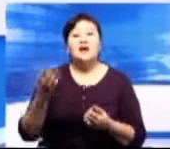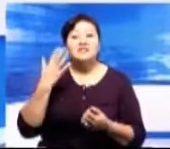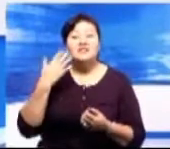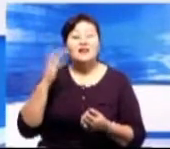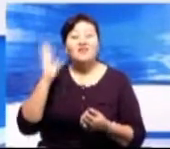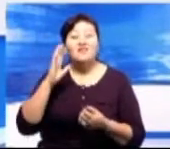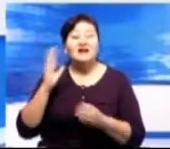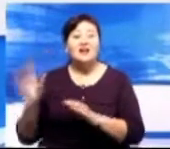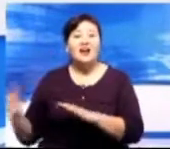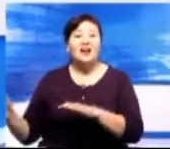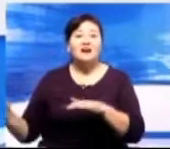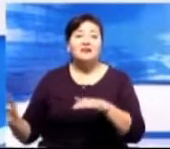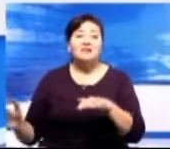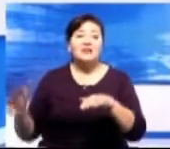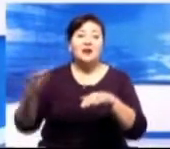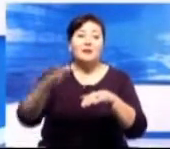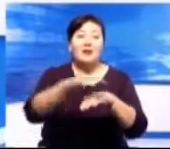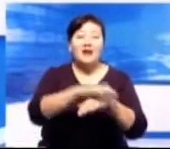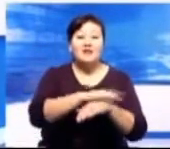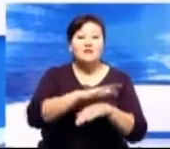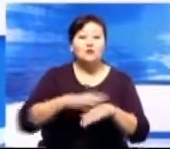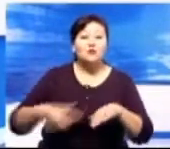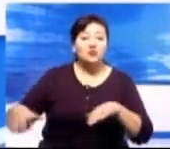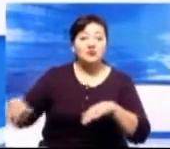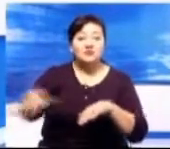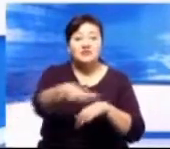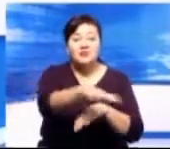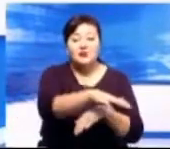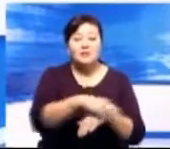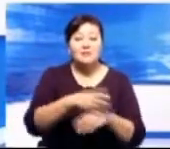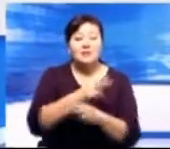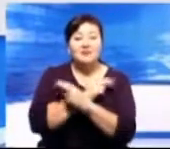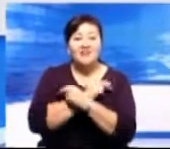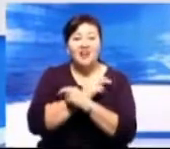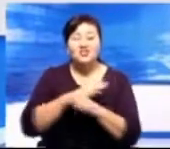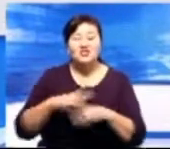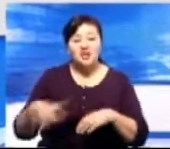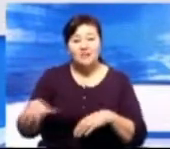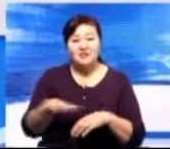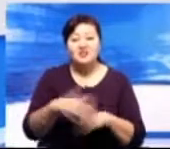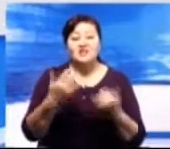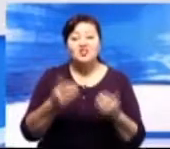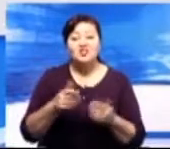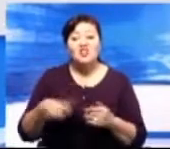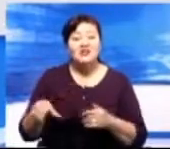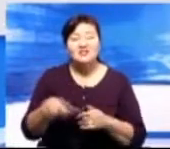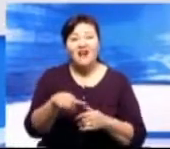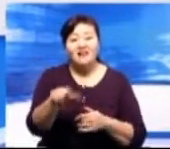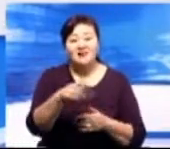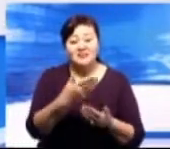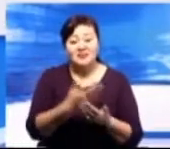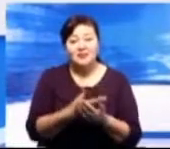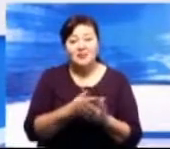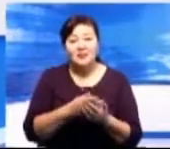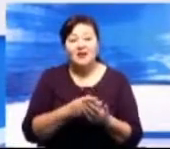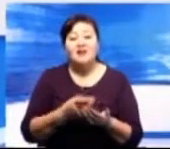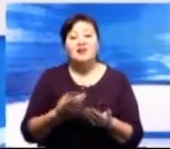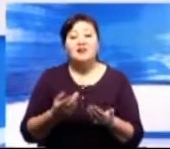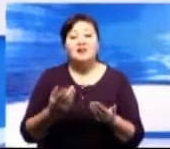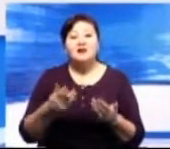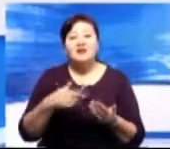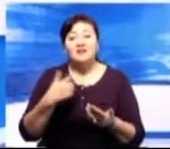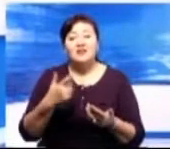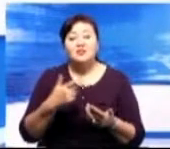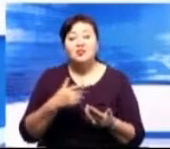водами. Основной орык, через который вся вода уходит в вертыш, сейчас находится в плачевном состоянии. В случае сильных морозов, говорят